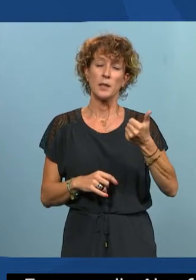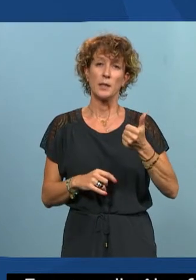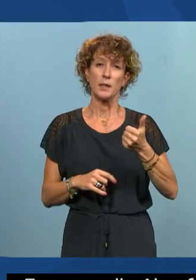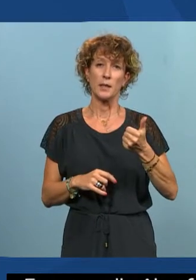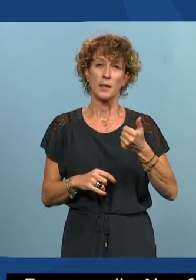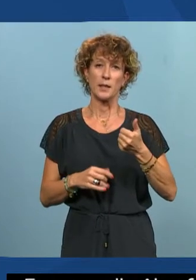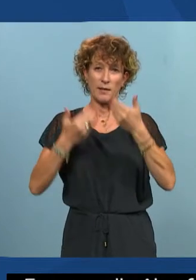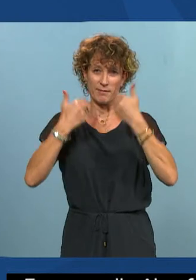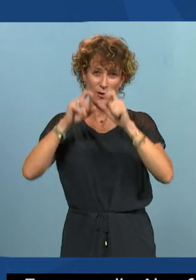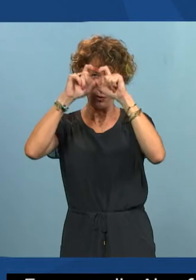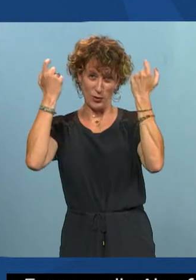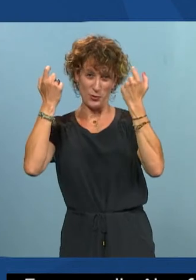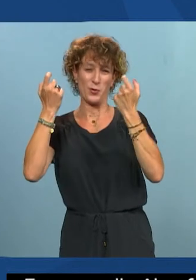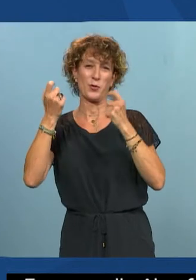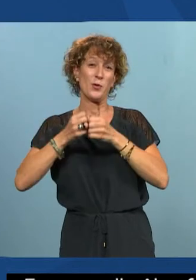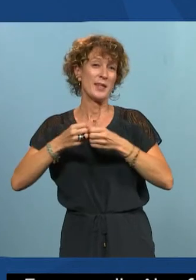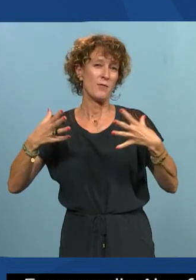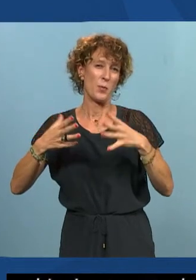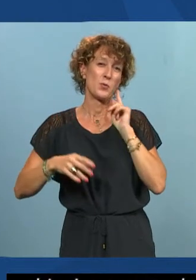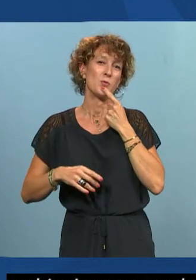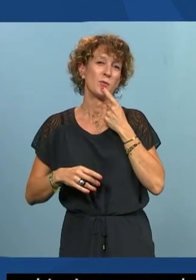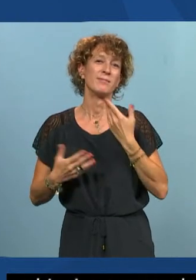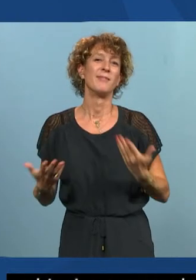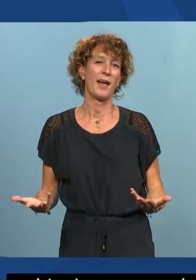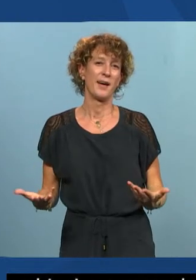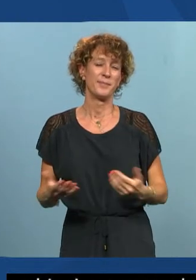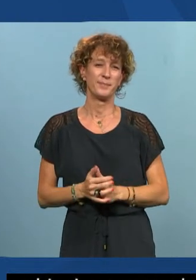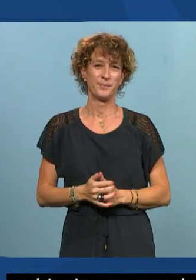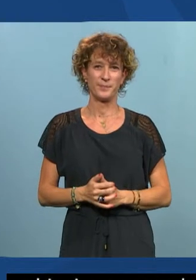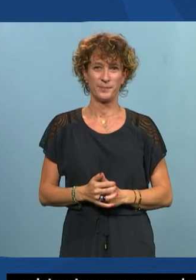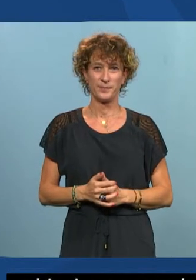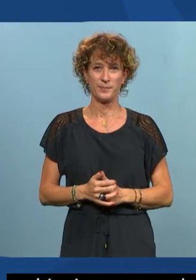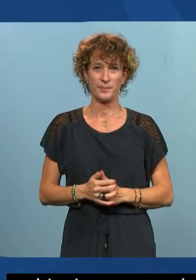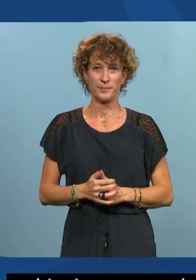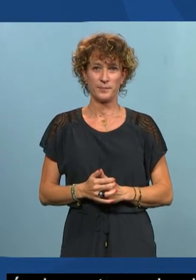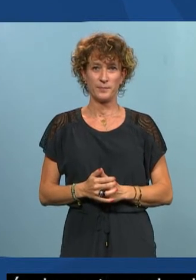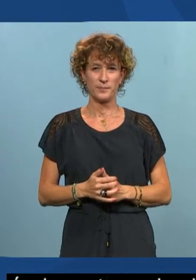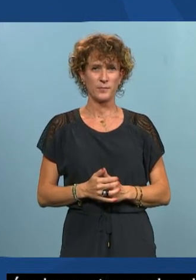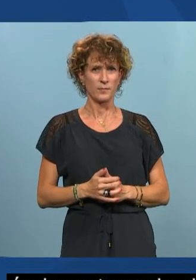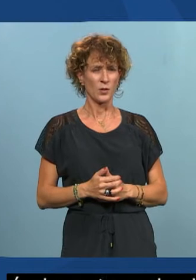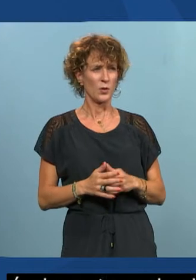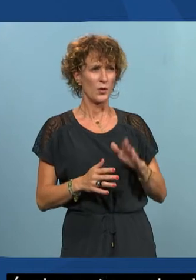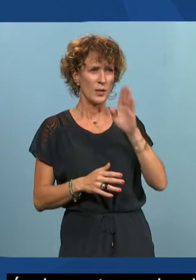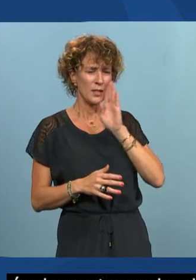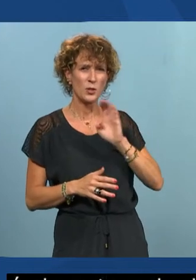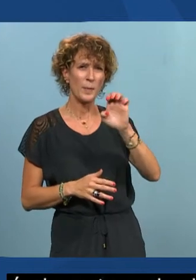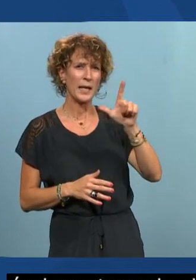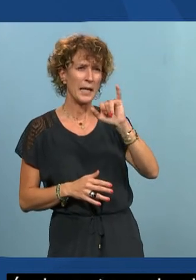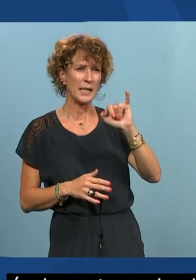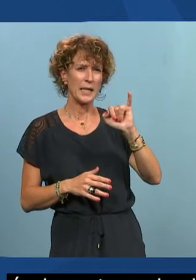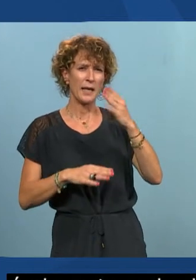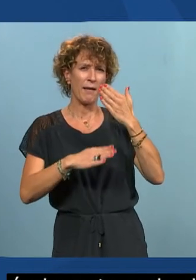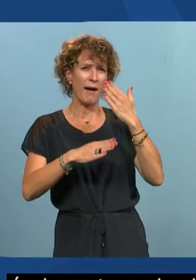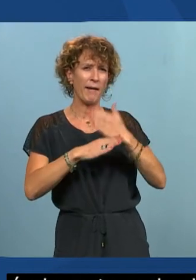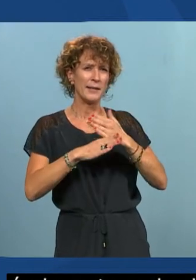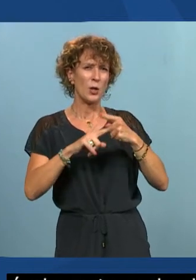développeuse et sourde. Donc, voilà. On me fait dire, Elie, si tu peux arrêter le partage d'écran parce